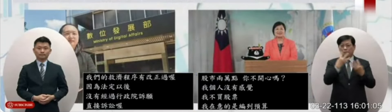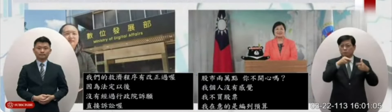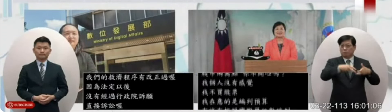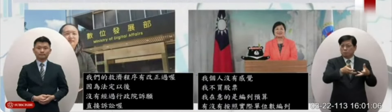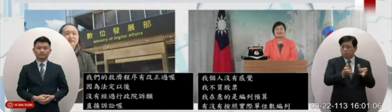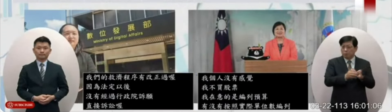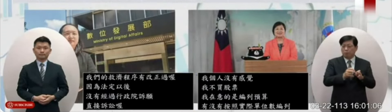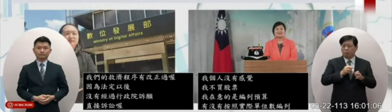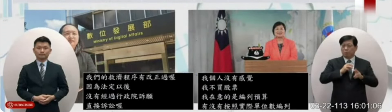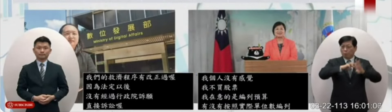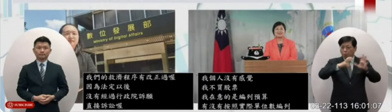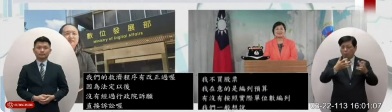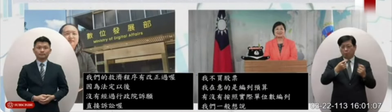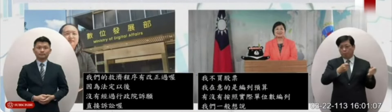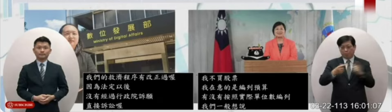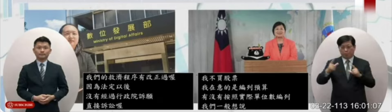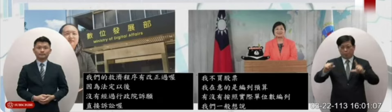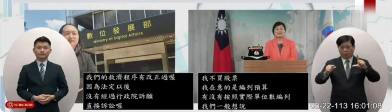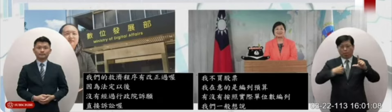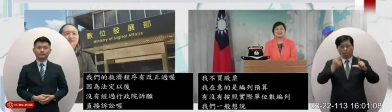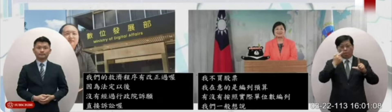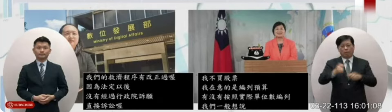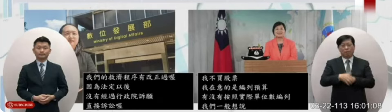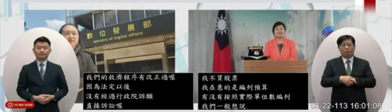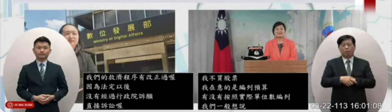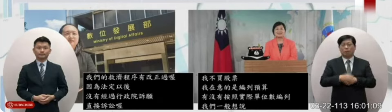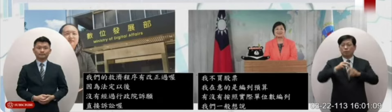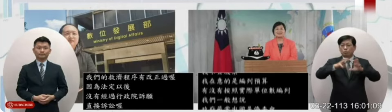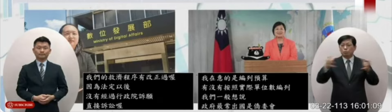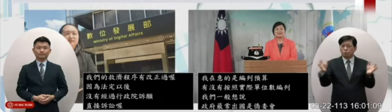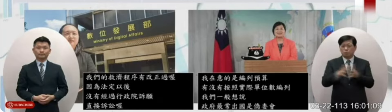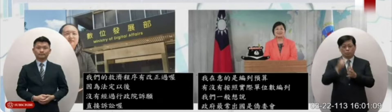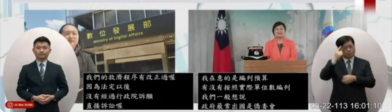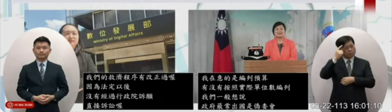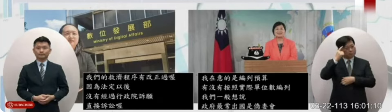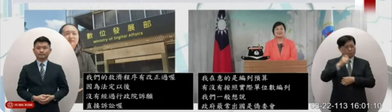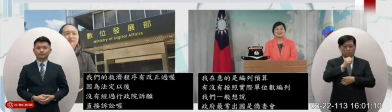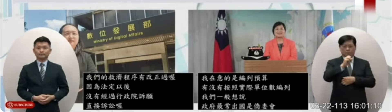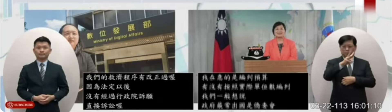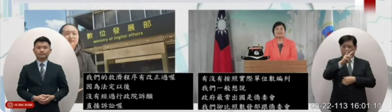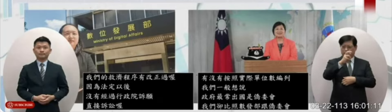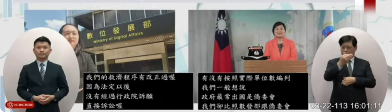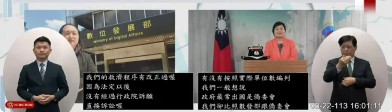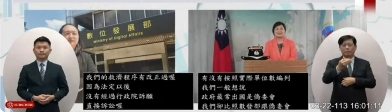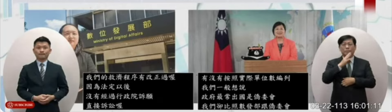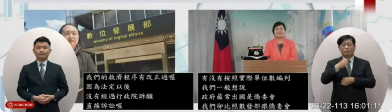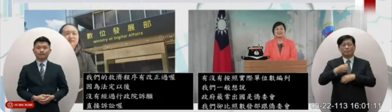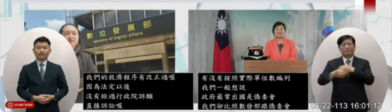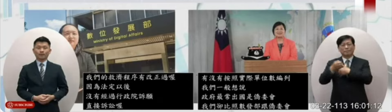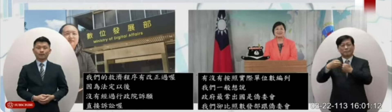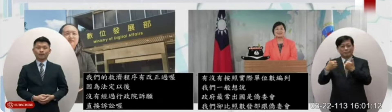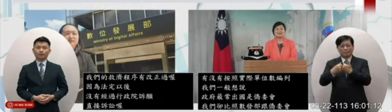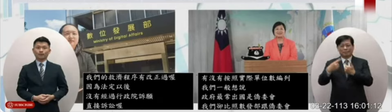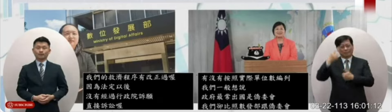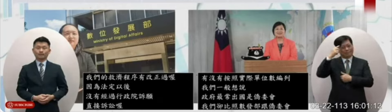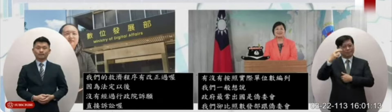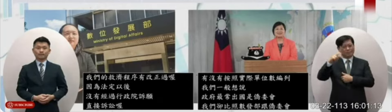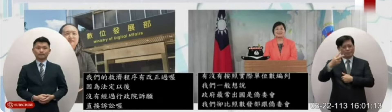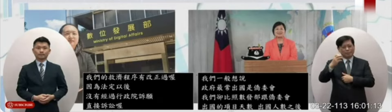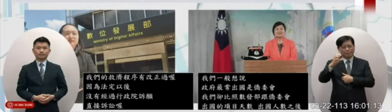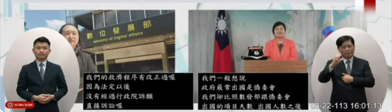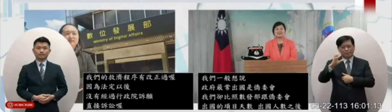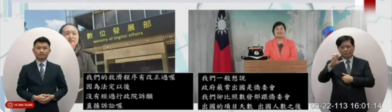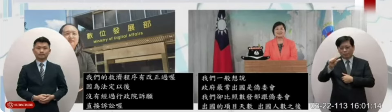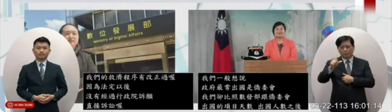書威發展部的出國比僑委會還厲害出國總天數書發部329天僑委會295